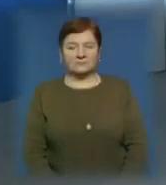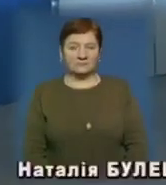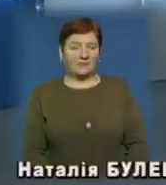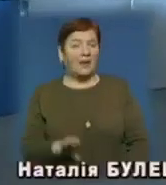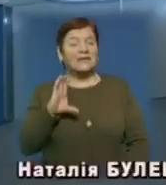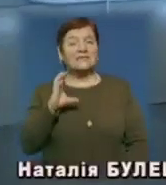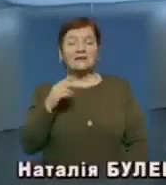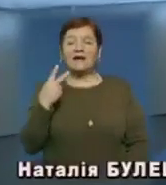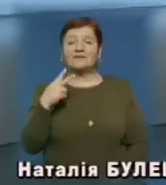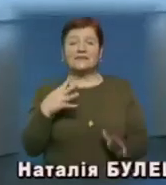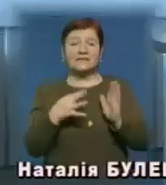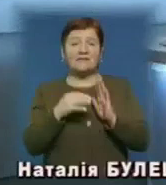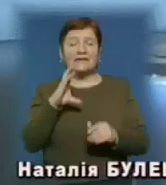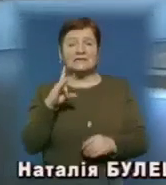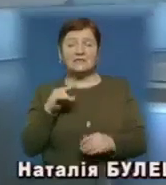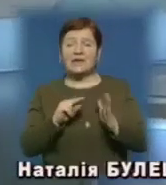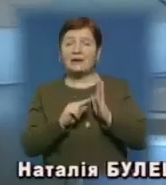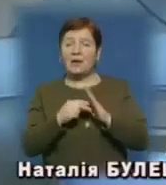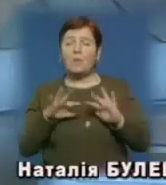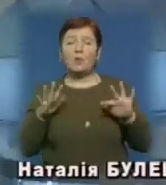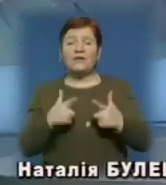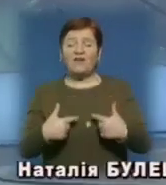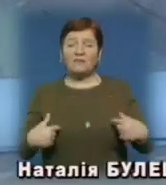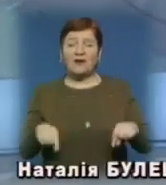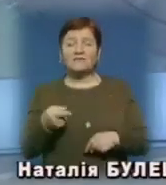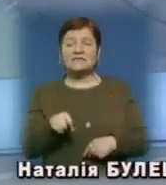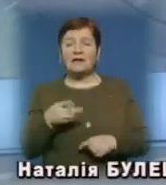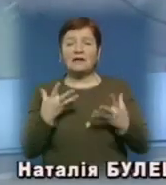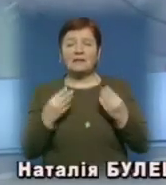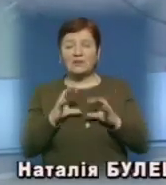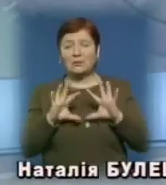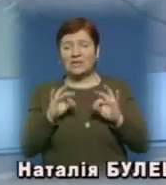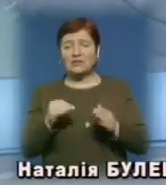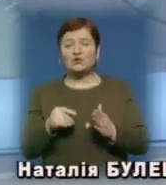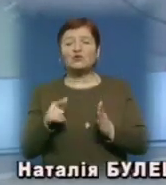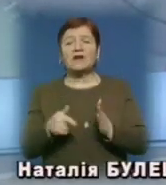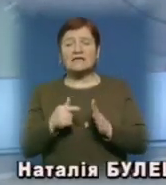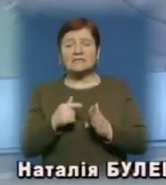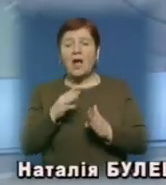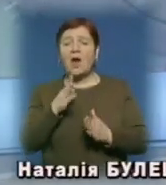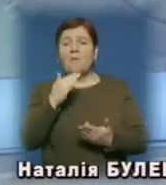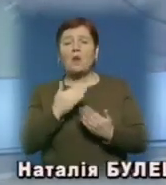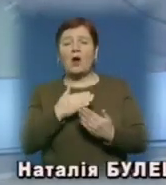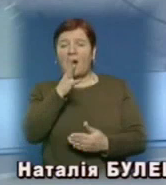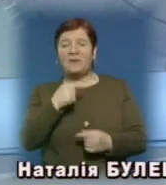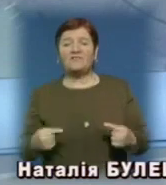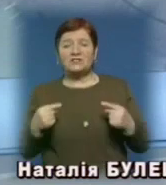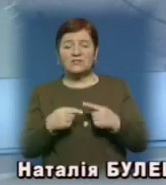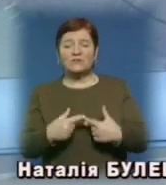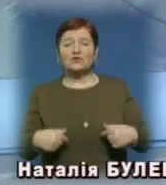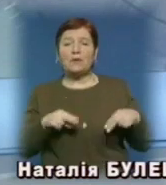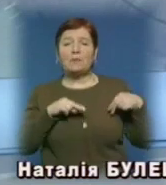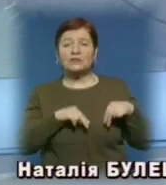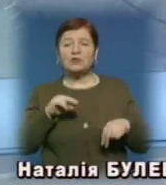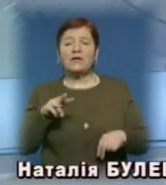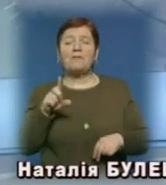Середа 29 січня на календарях про події в краї в цей день розкажуть журналісти інформаційної програми «Вчасно». В студії для вас працює Мар'яна